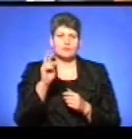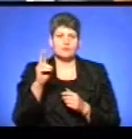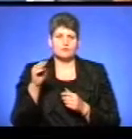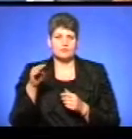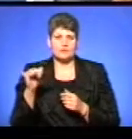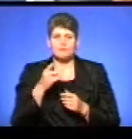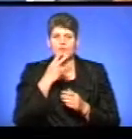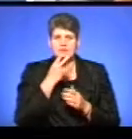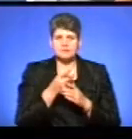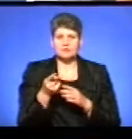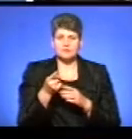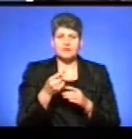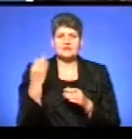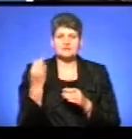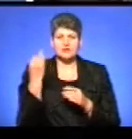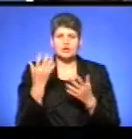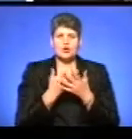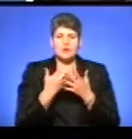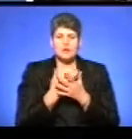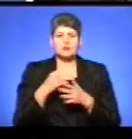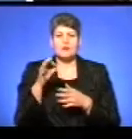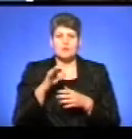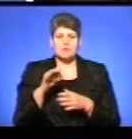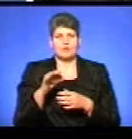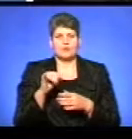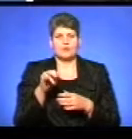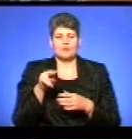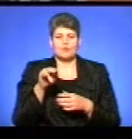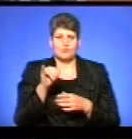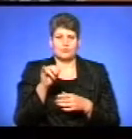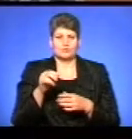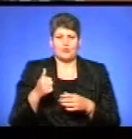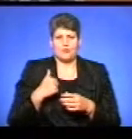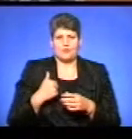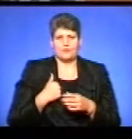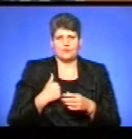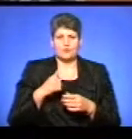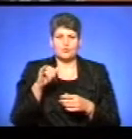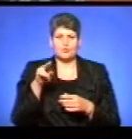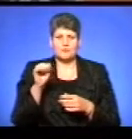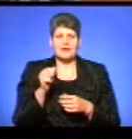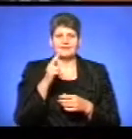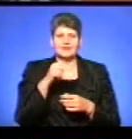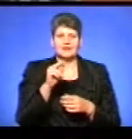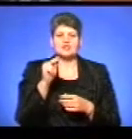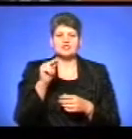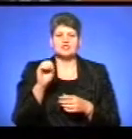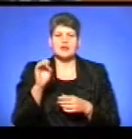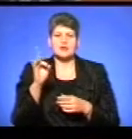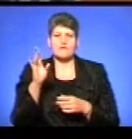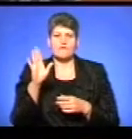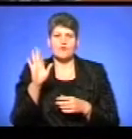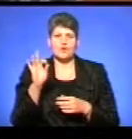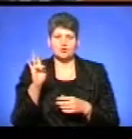Тернополі історичний роман і фільм про хорунжого УПА Данила Червоного. І тут зараз ми побачимо кадри, які не